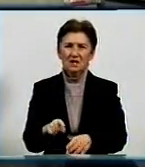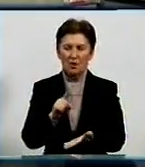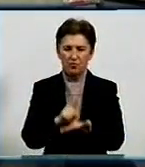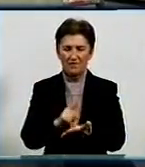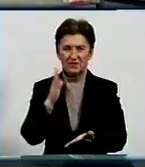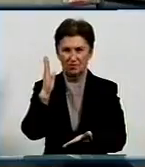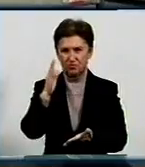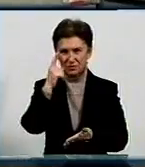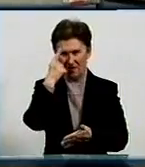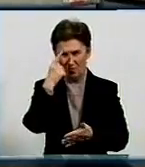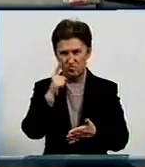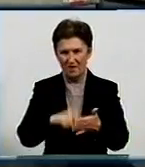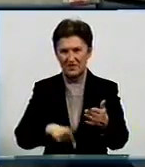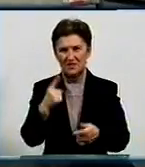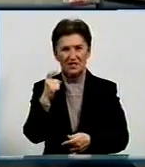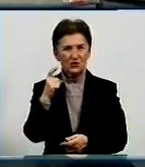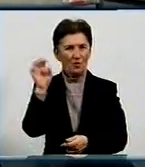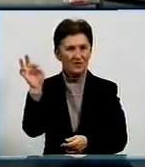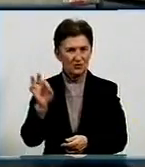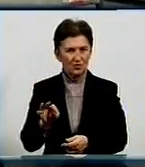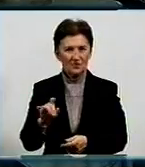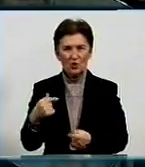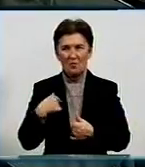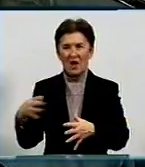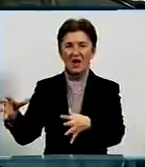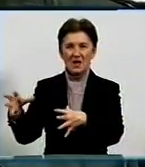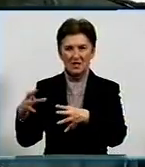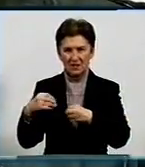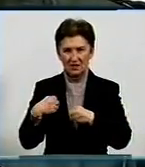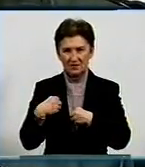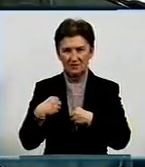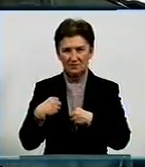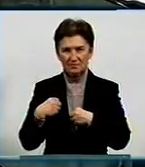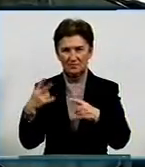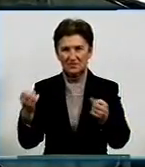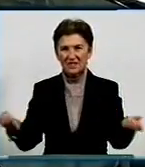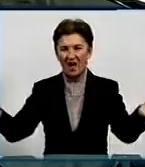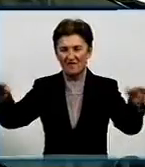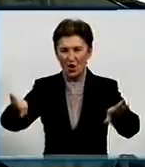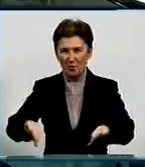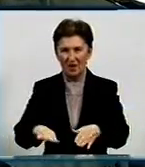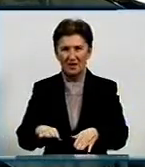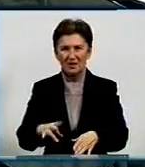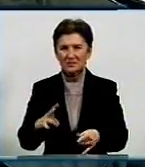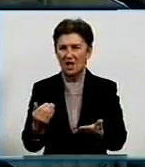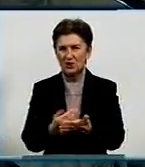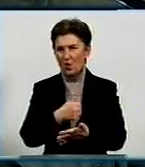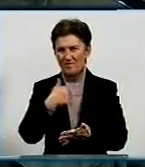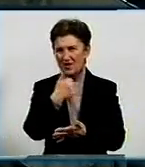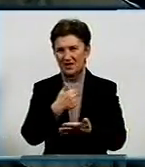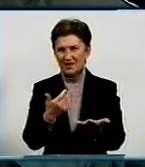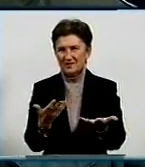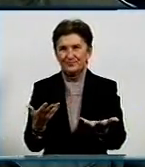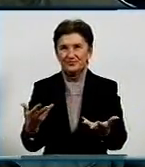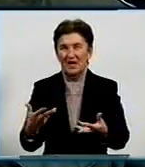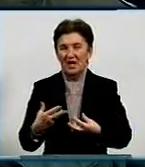впевнені на 100%, що ми разом з ними. Зрозуміло, що в окопах Новий рік не зовсім сприймається як